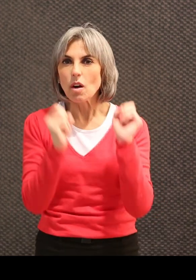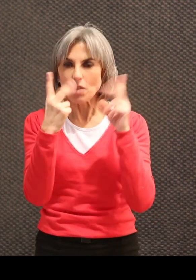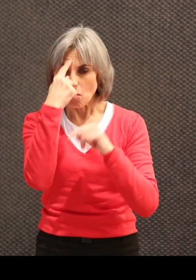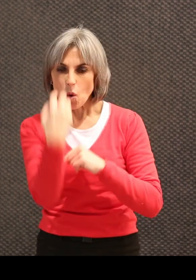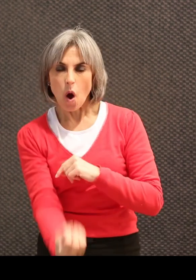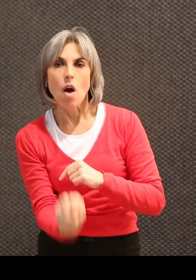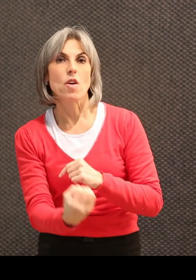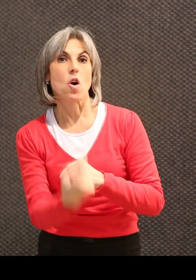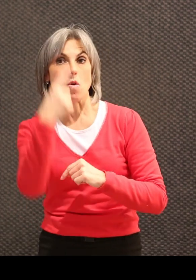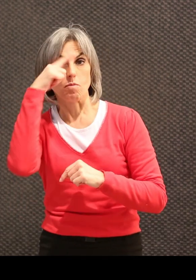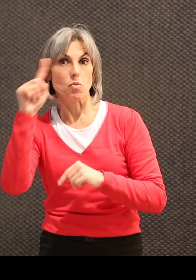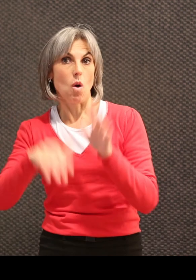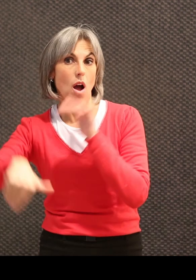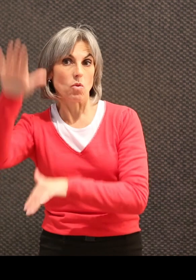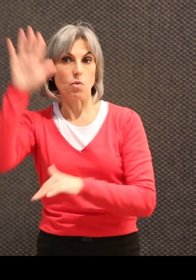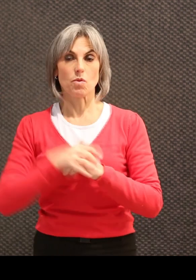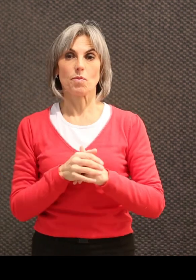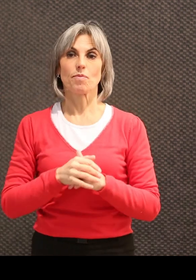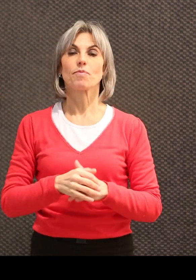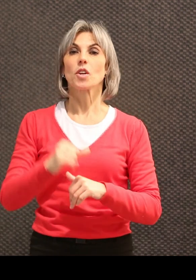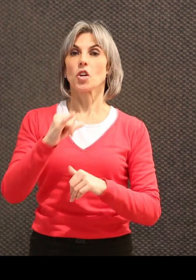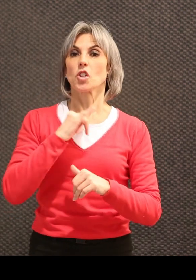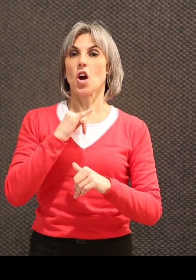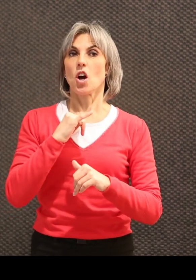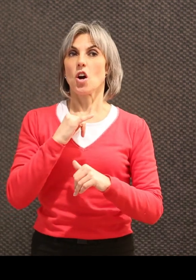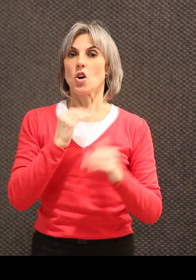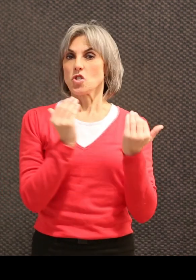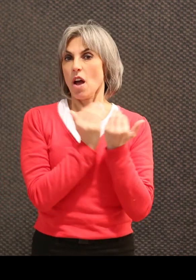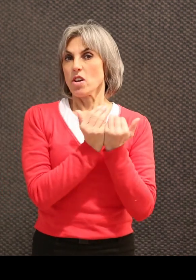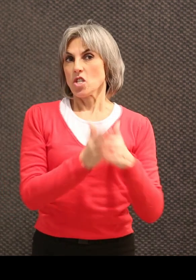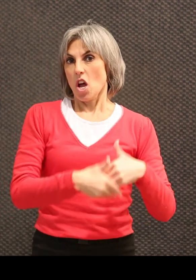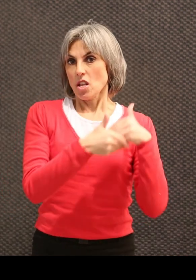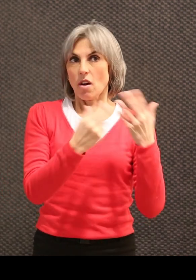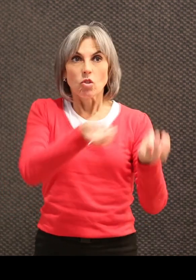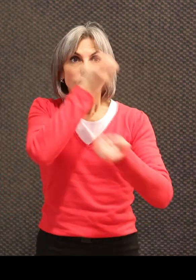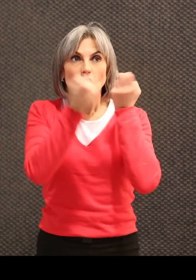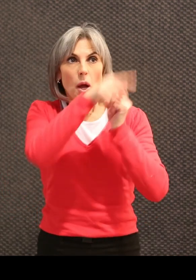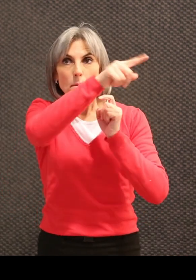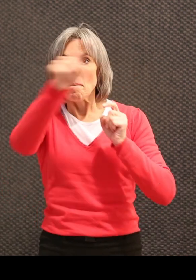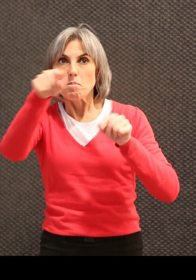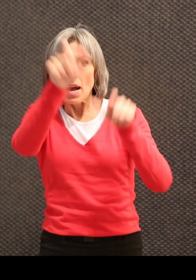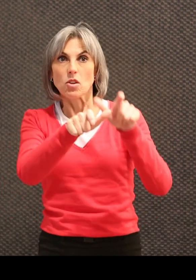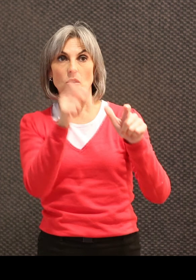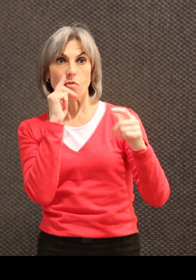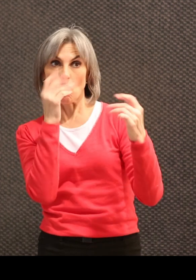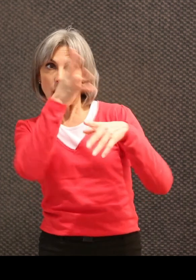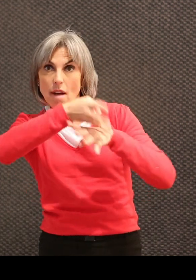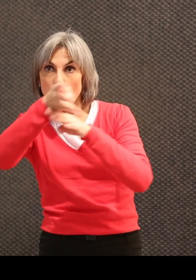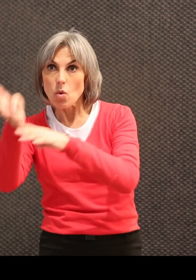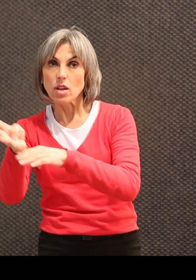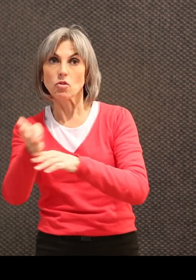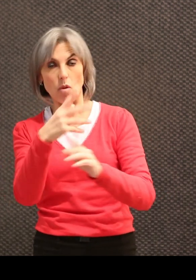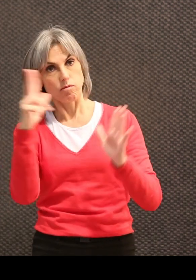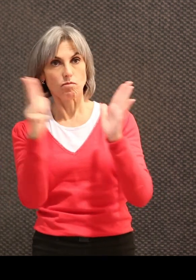de l'enfant et de l'adulte. Donc ils ont une action, ils ont d'abord la recherche,'évaluation et l'accréditation des accueillants.